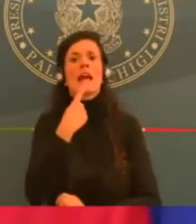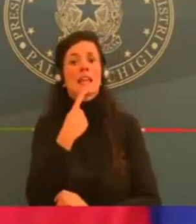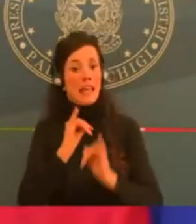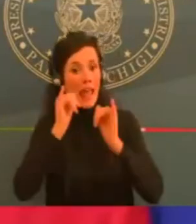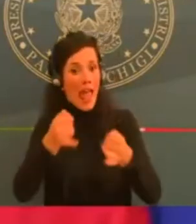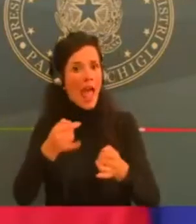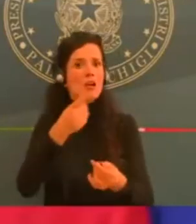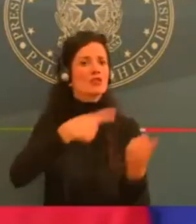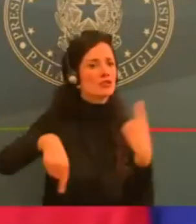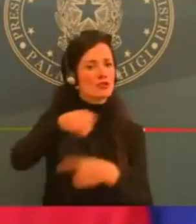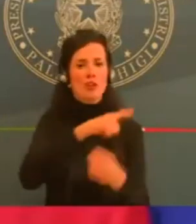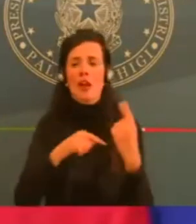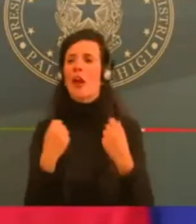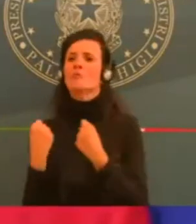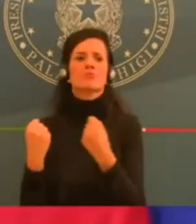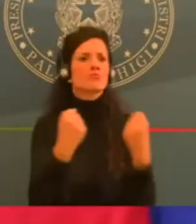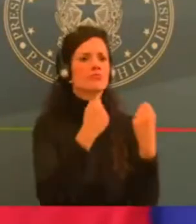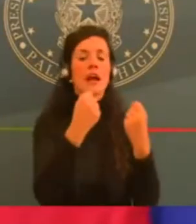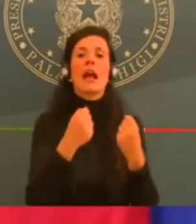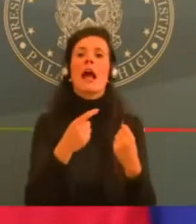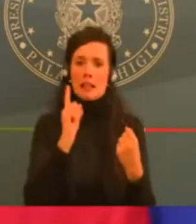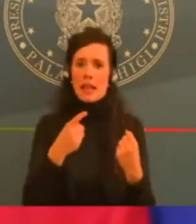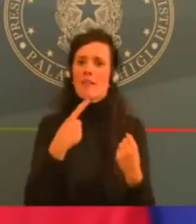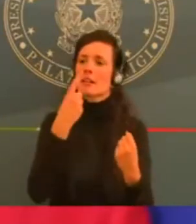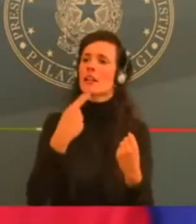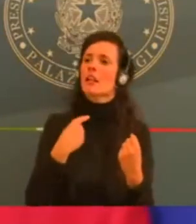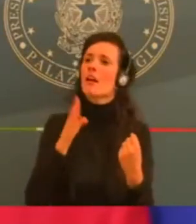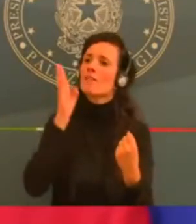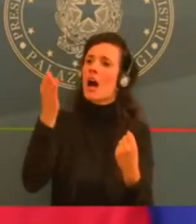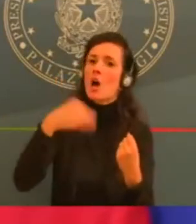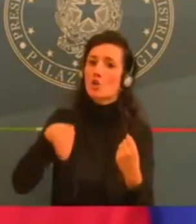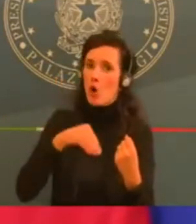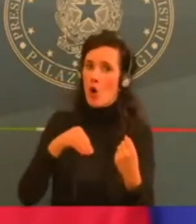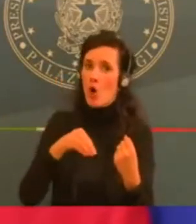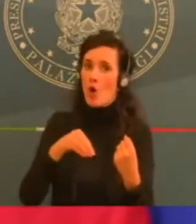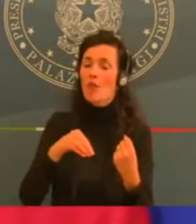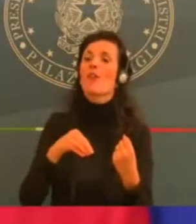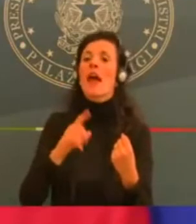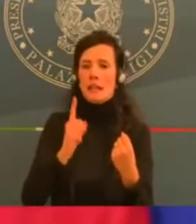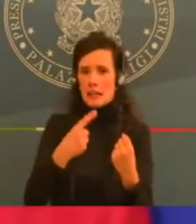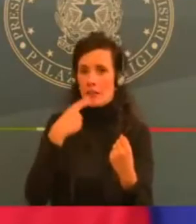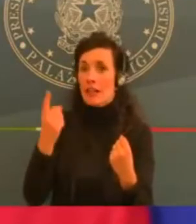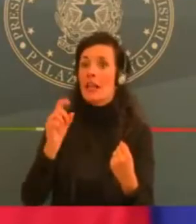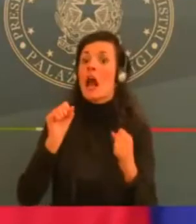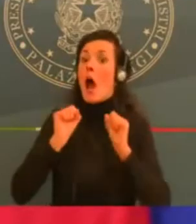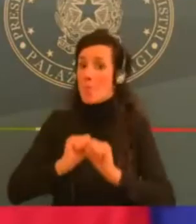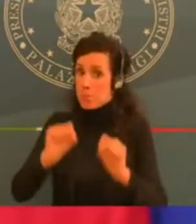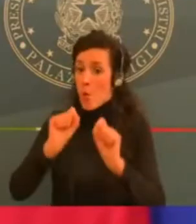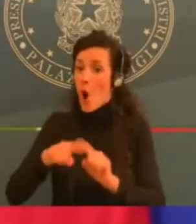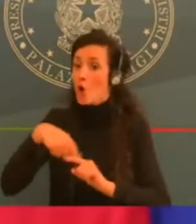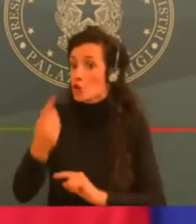è chiaro. Per quanto riguarda la prima domanda, invece, era sul ritardo.